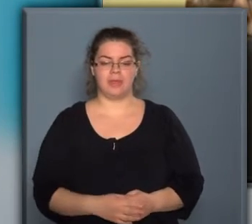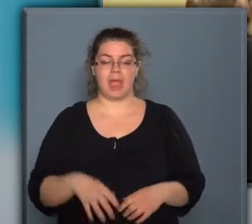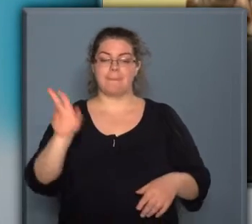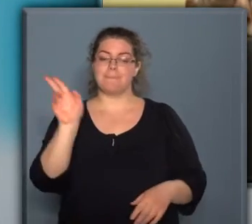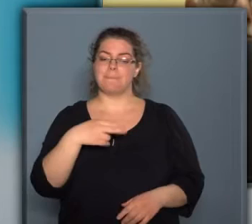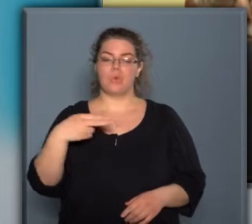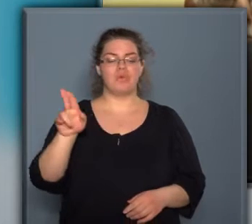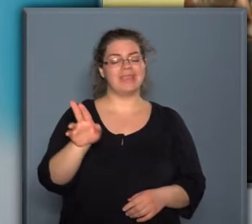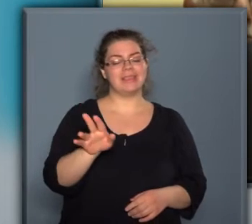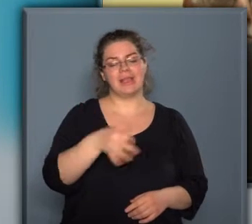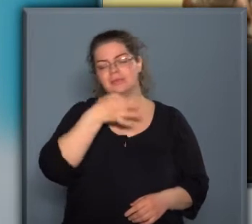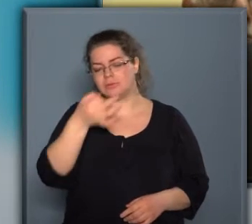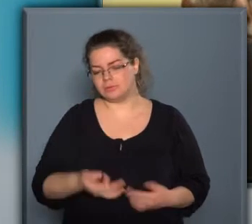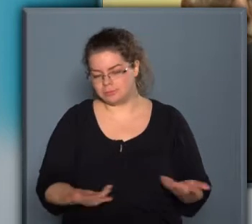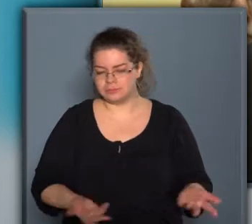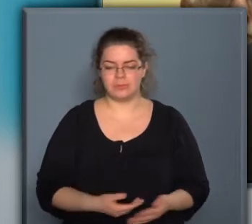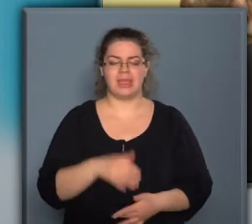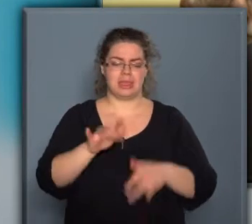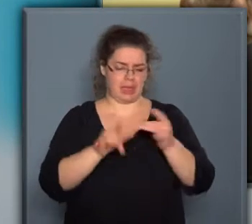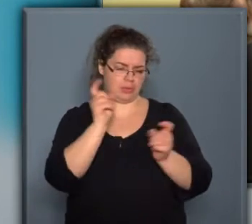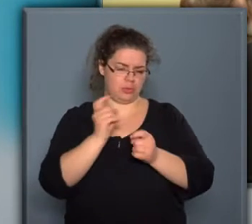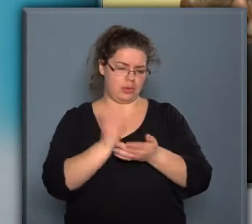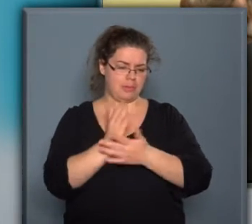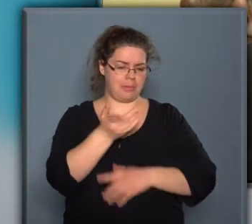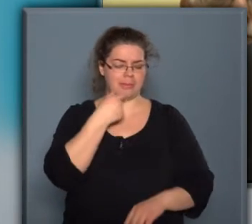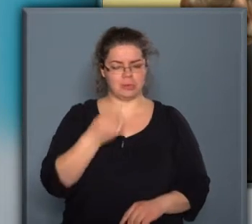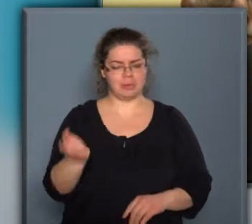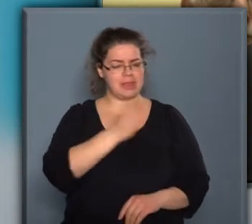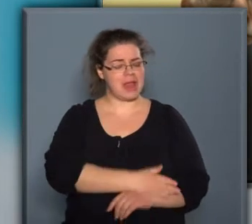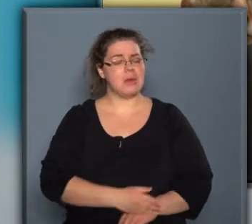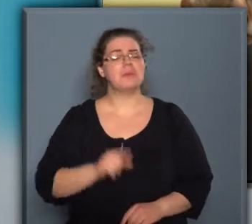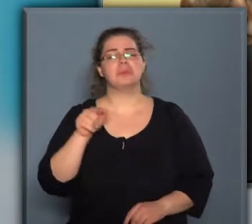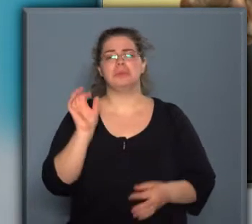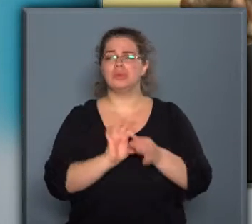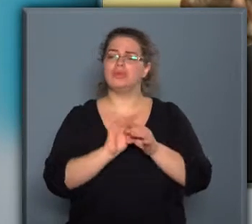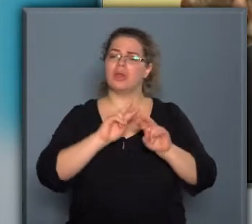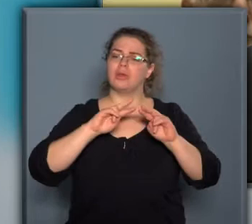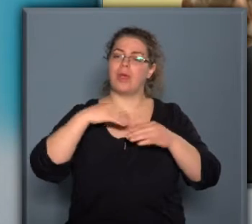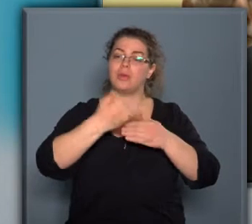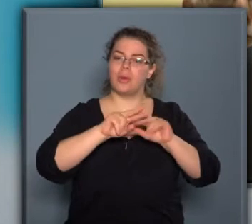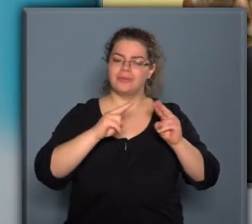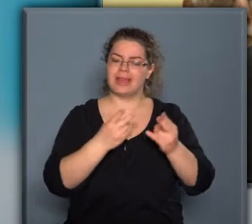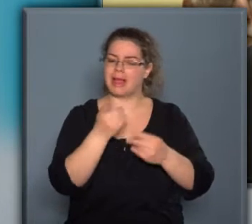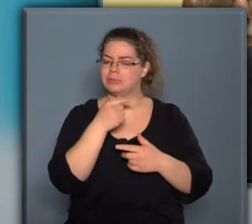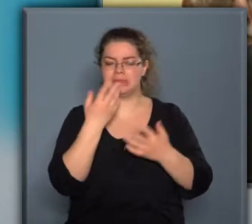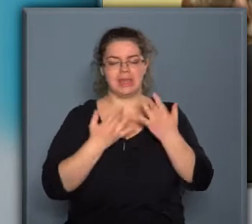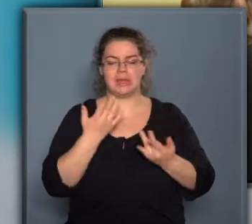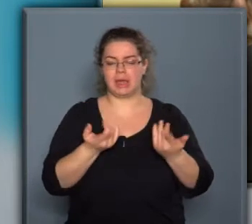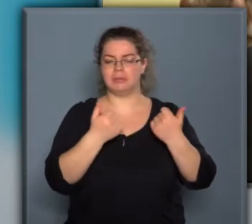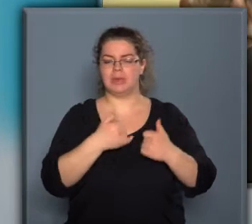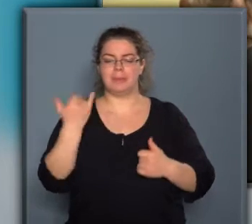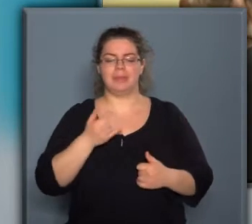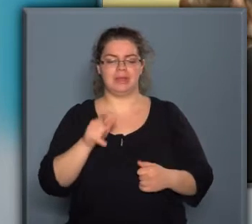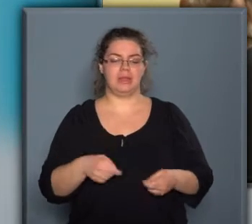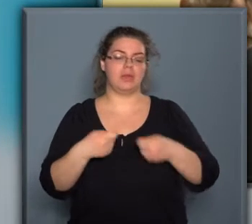A művészetről, ugye néhány gondolatot mondtam az előbb, pontosan, hogy a külvilág mit értékel ebből, az mindig